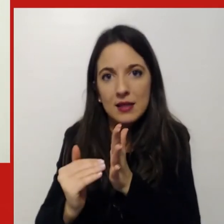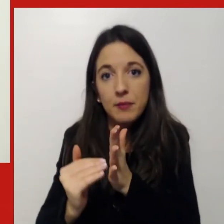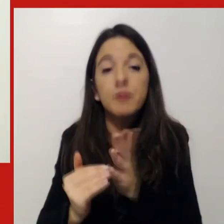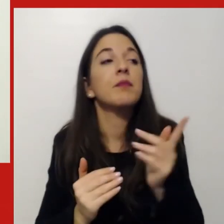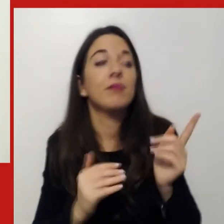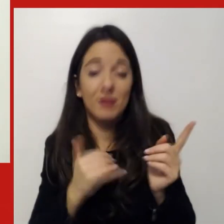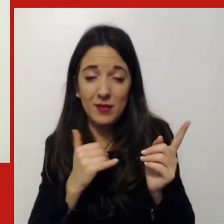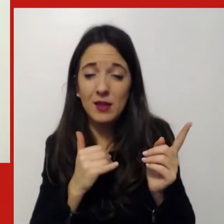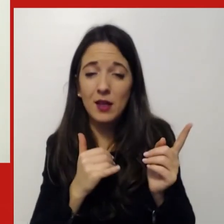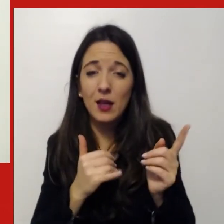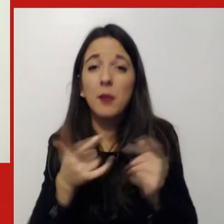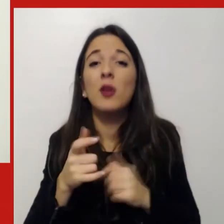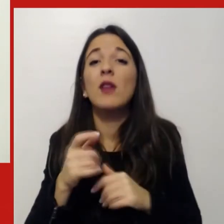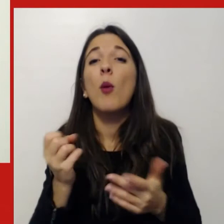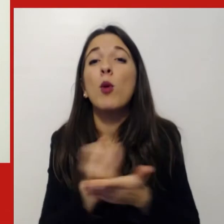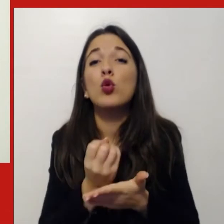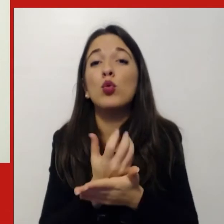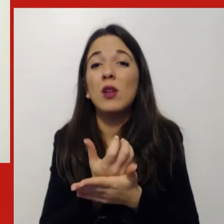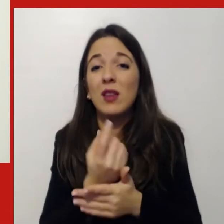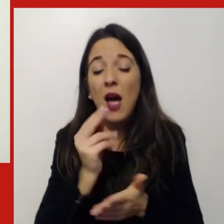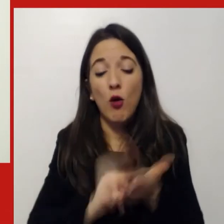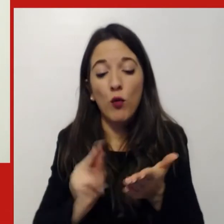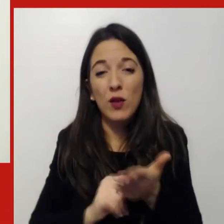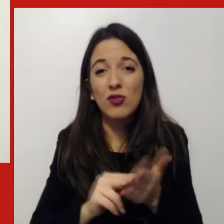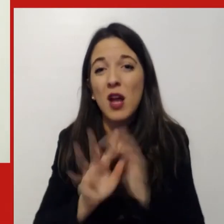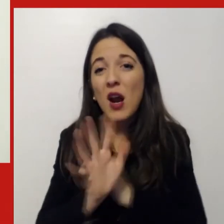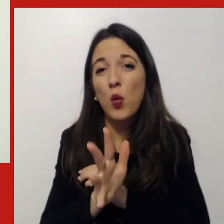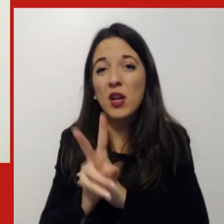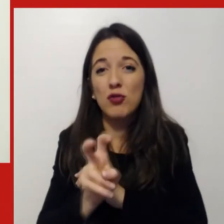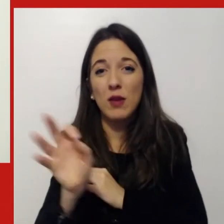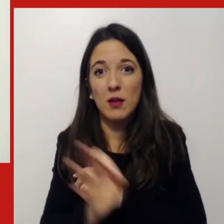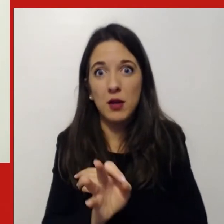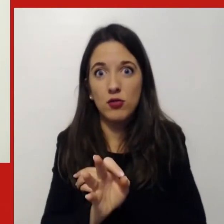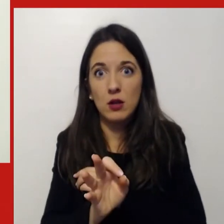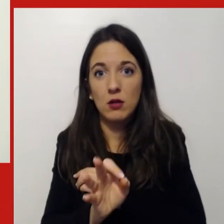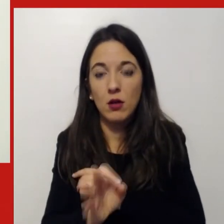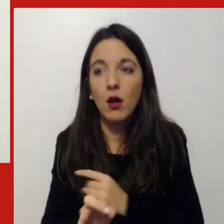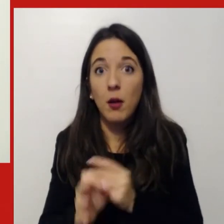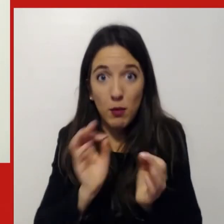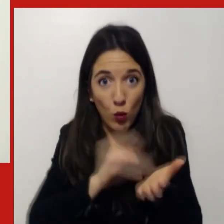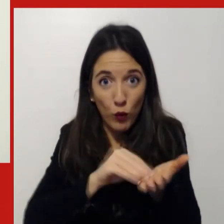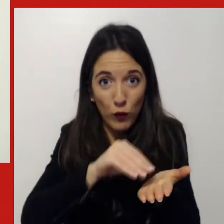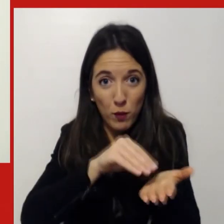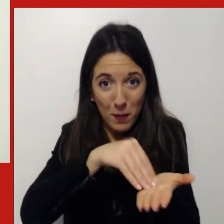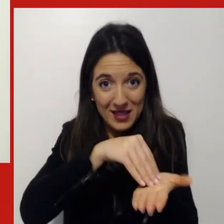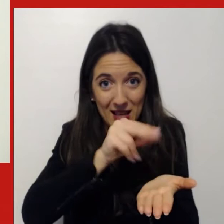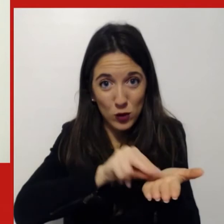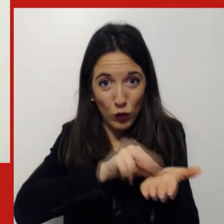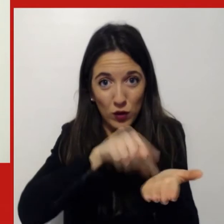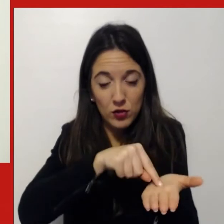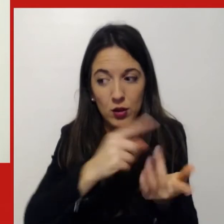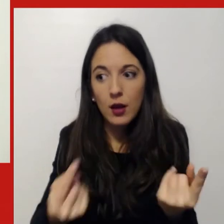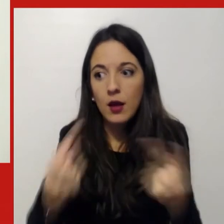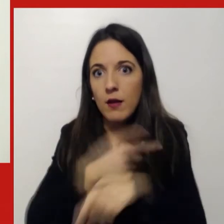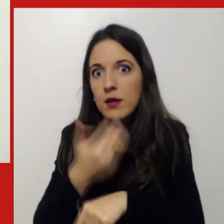al 15-20%. Quindi in realtà può essere un grande strumento di recupero di produttività. Però evidentemente